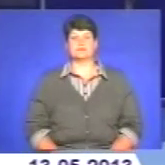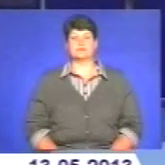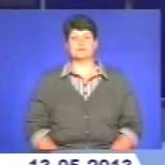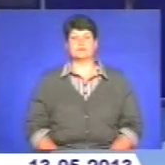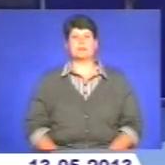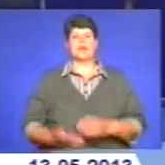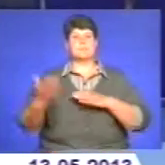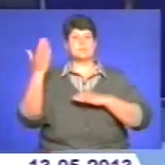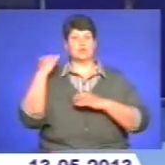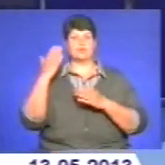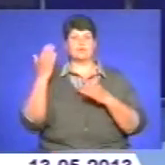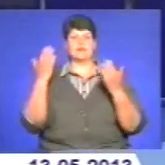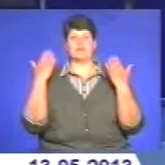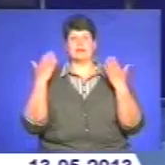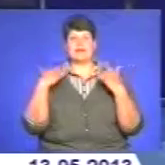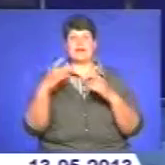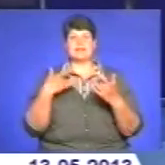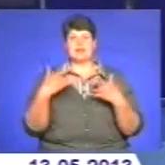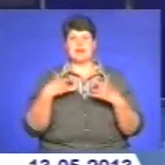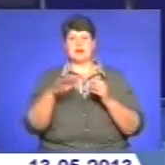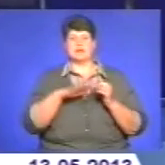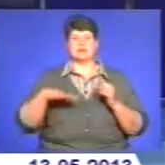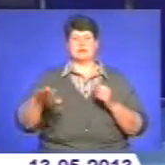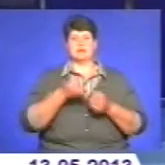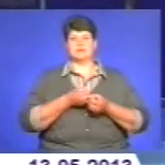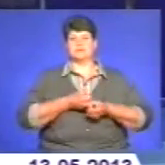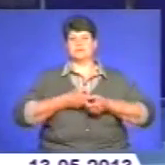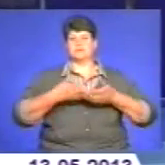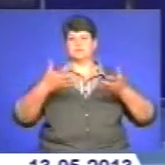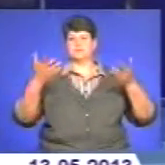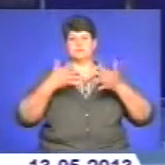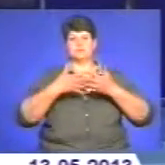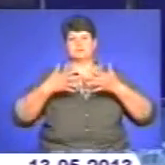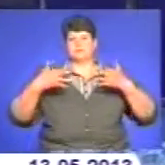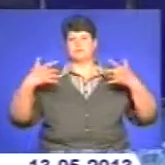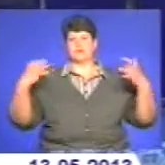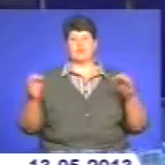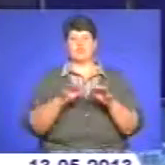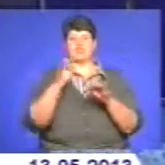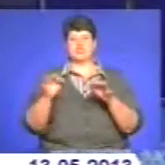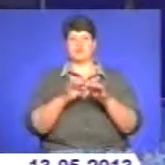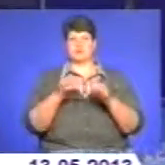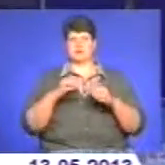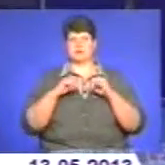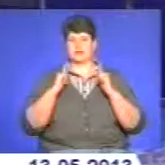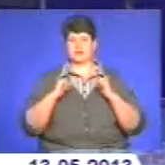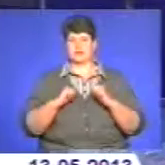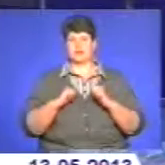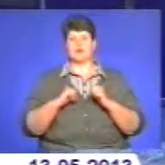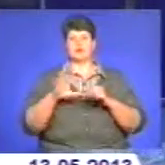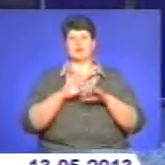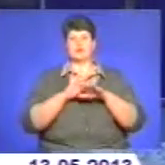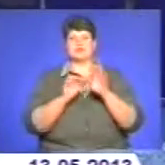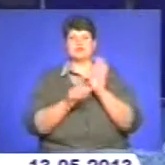Минулими вихідними театральний майдан Тернополя зацвів вишиванками. В обласному центрі проходив шостий фестиваль «Цвіт